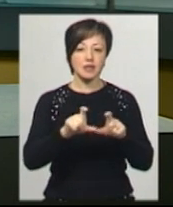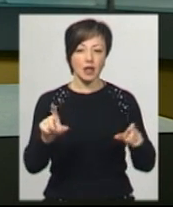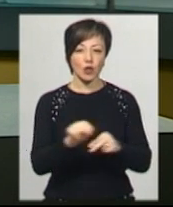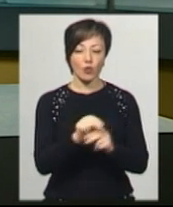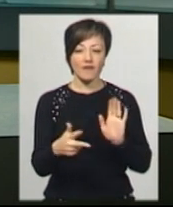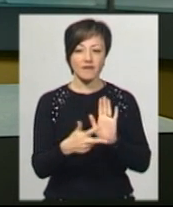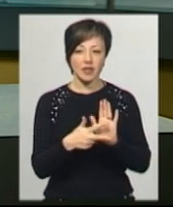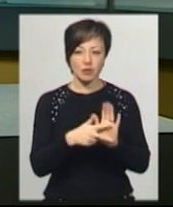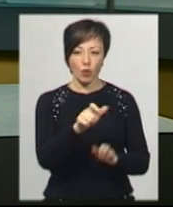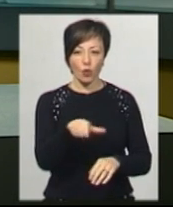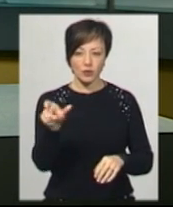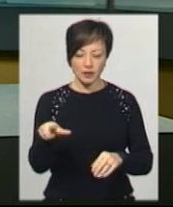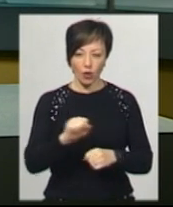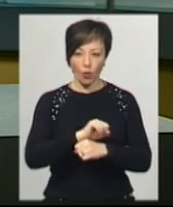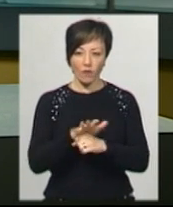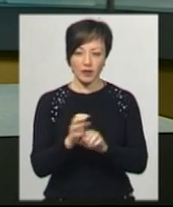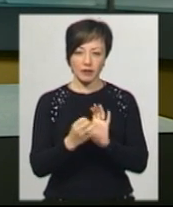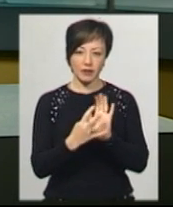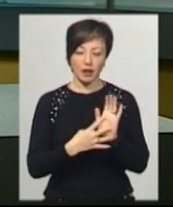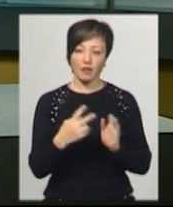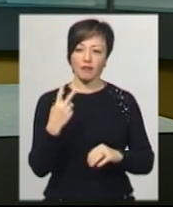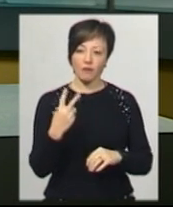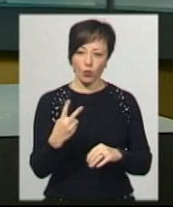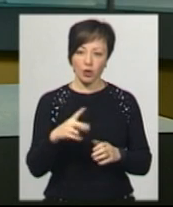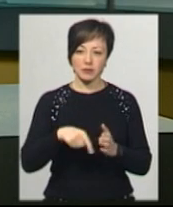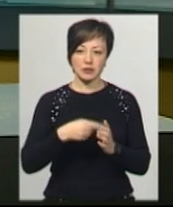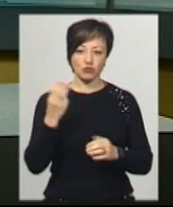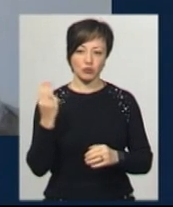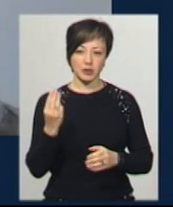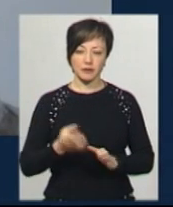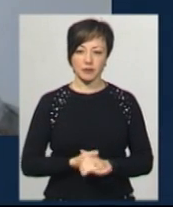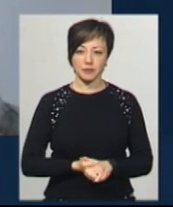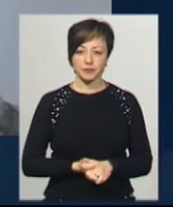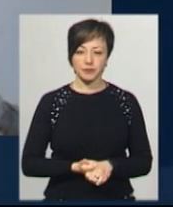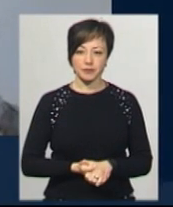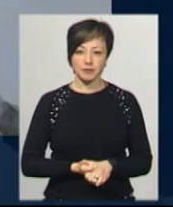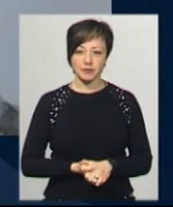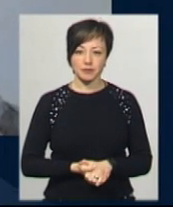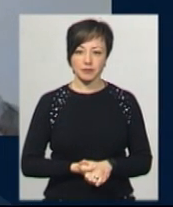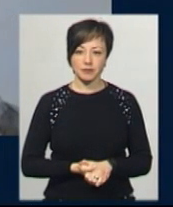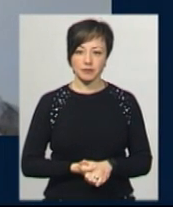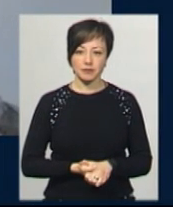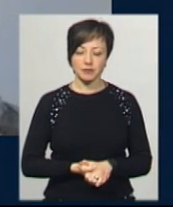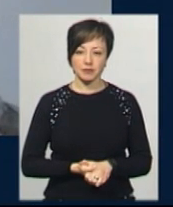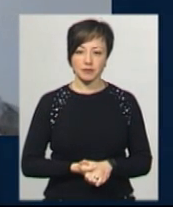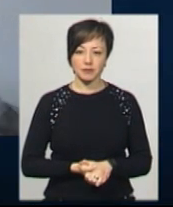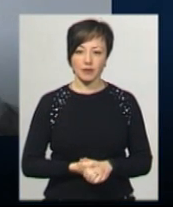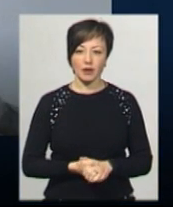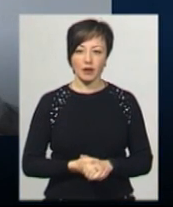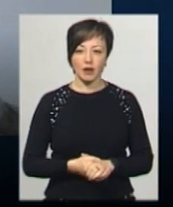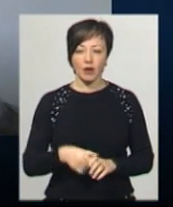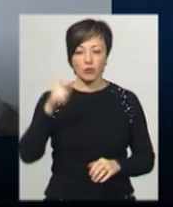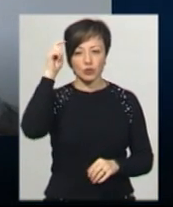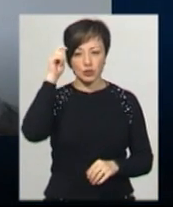лікується 8 осіб з COVID-19. Двоє з них – з Шепетівки. Мужчина середнього ступеня важкості, а